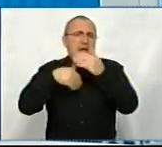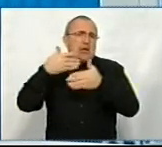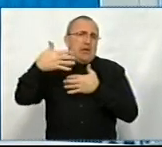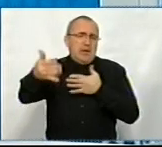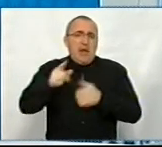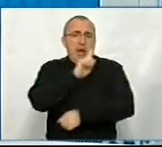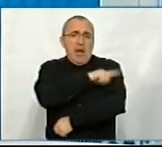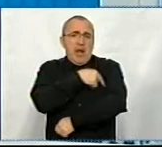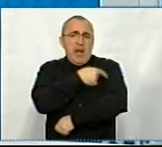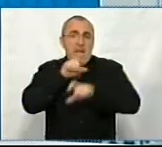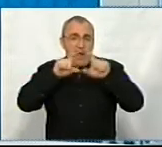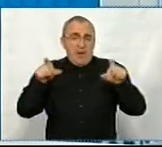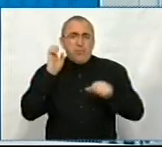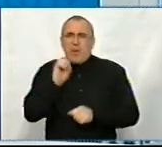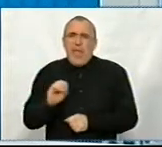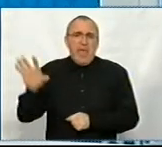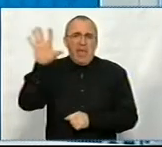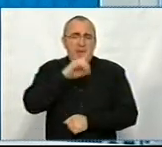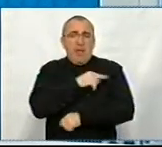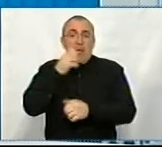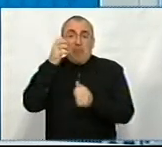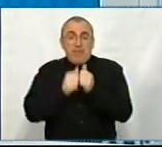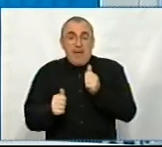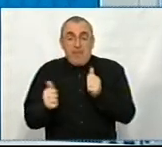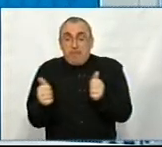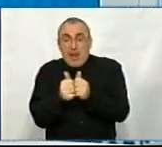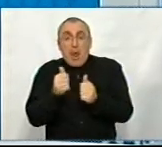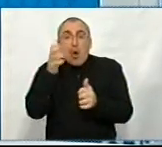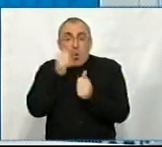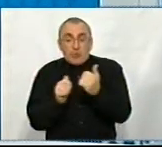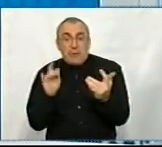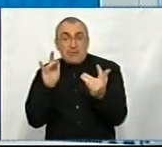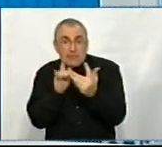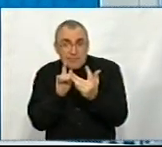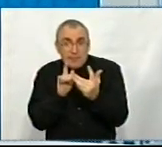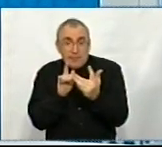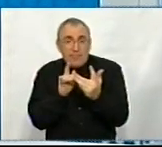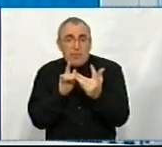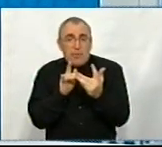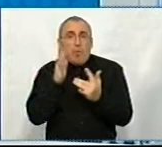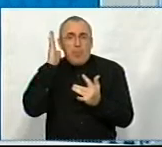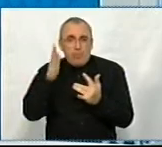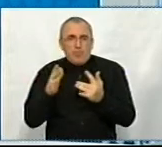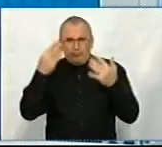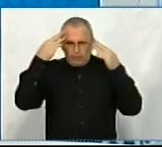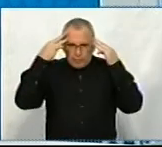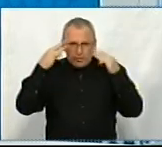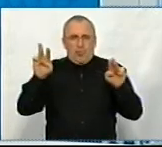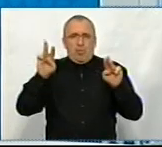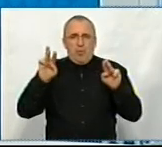Це вже буде, як в європейських лікарнях, біля кожної ліжка, буде вже сучасна